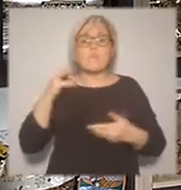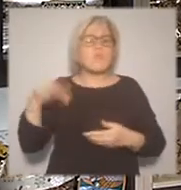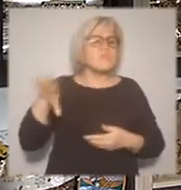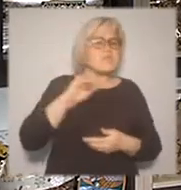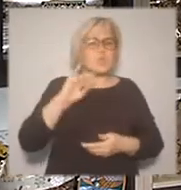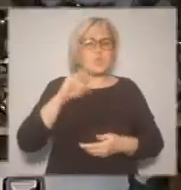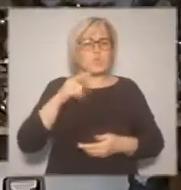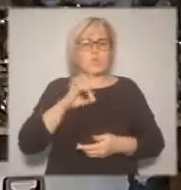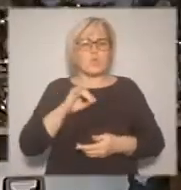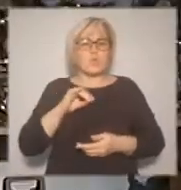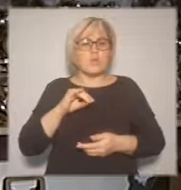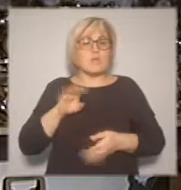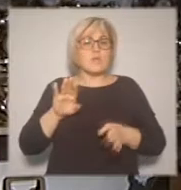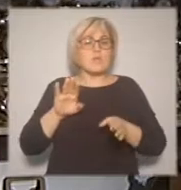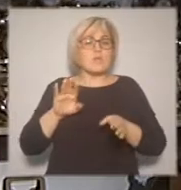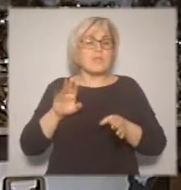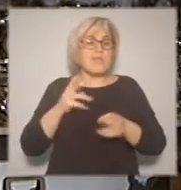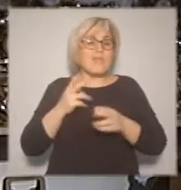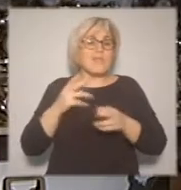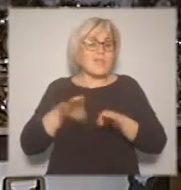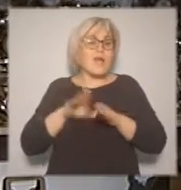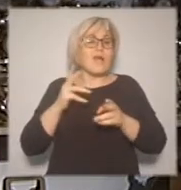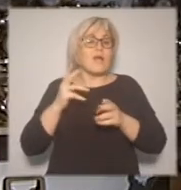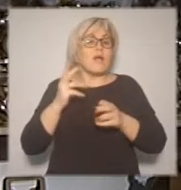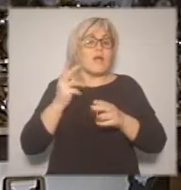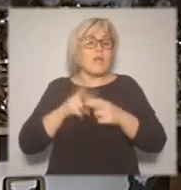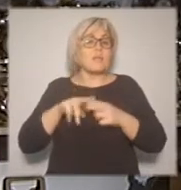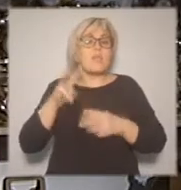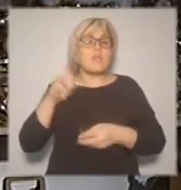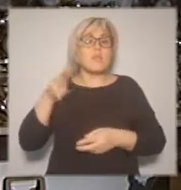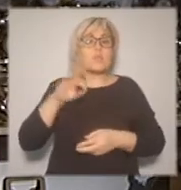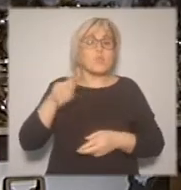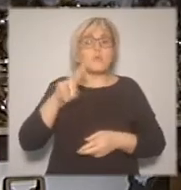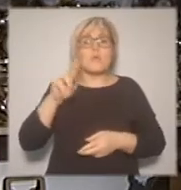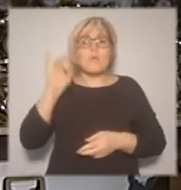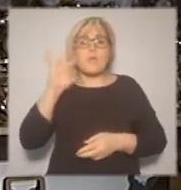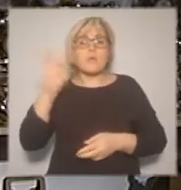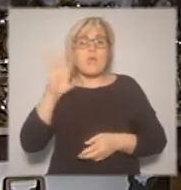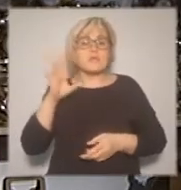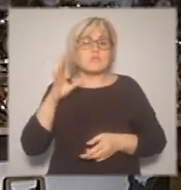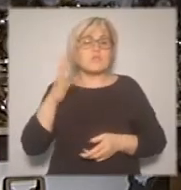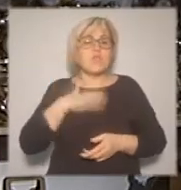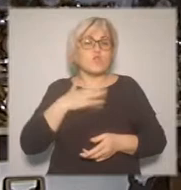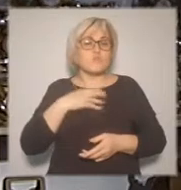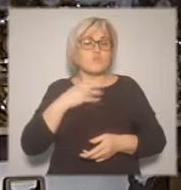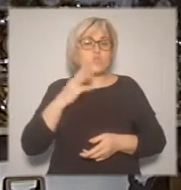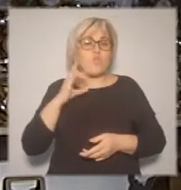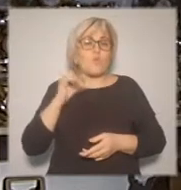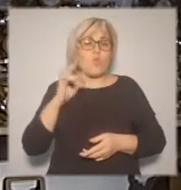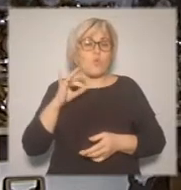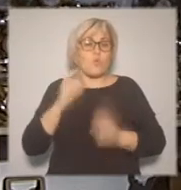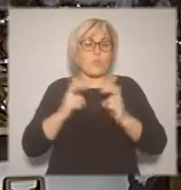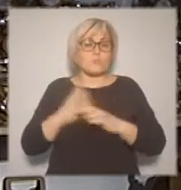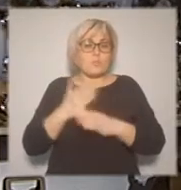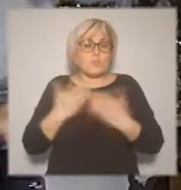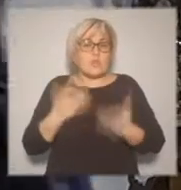товаропроизводителей. Только через популяризацию, только через расширение рынков сбыта мы можем наших